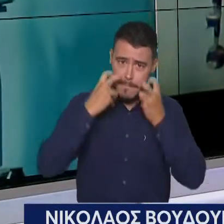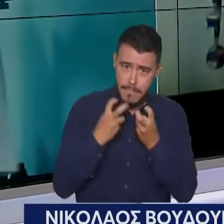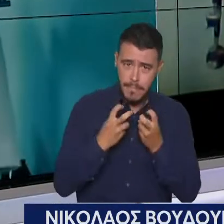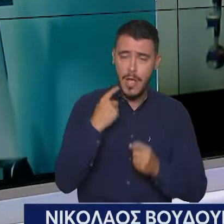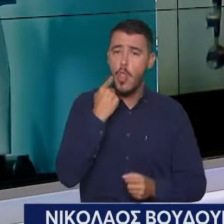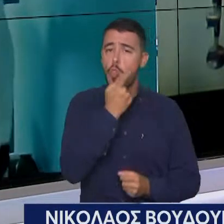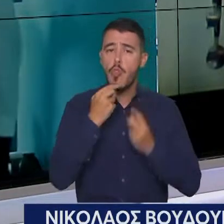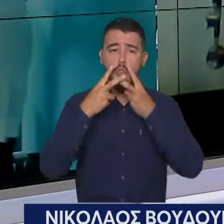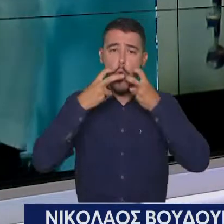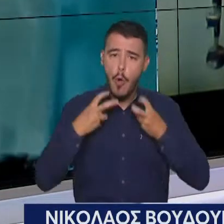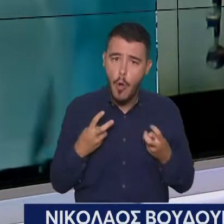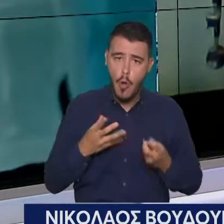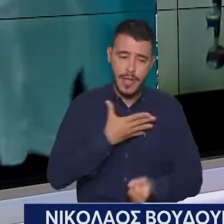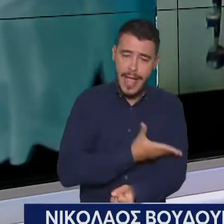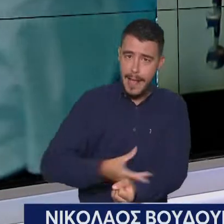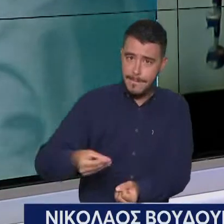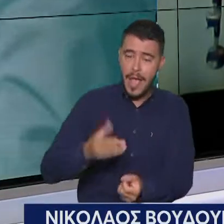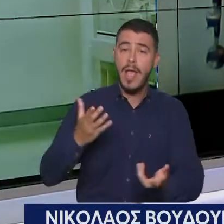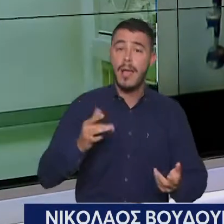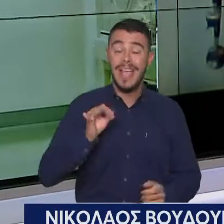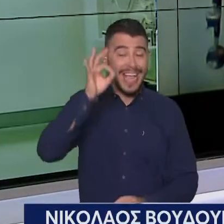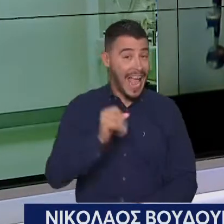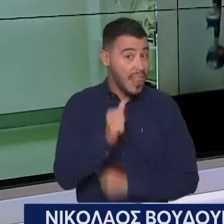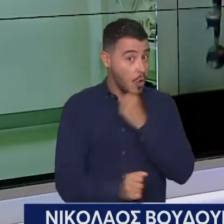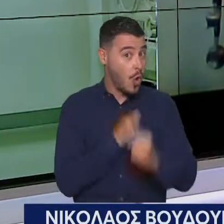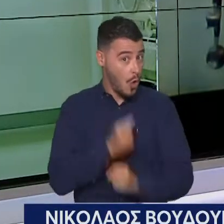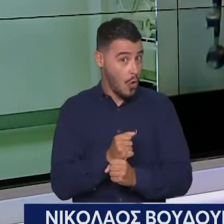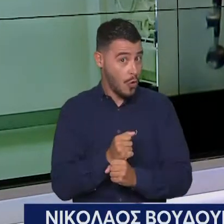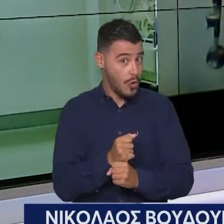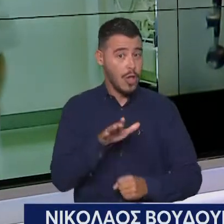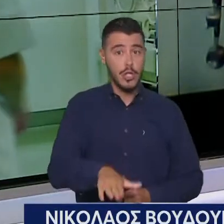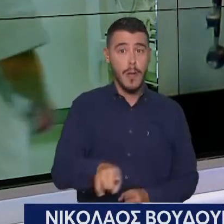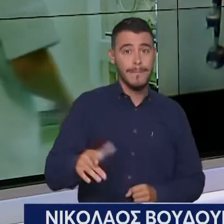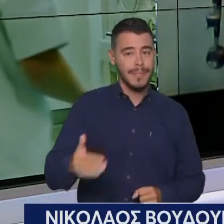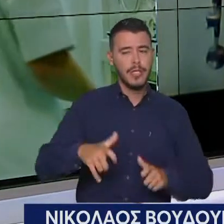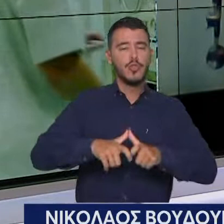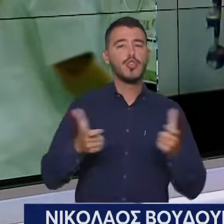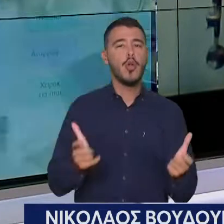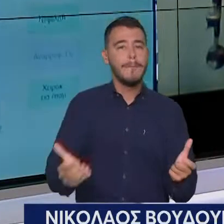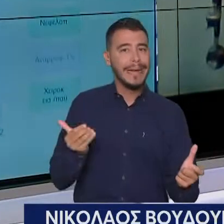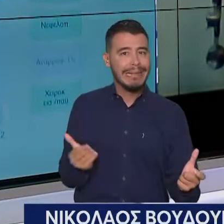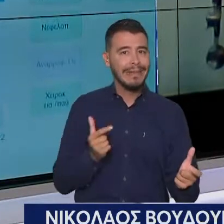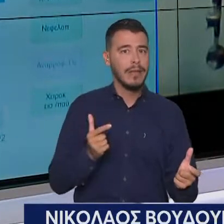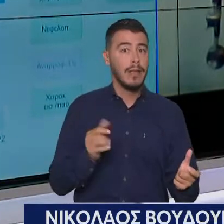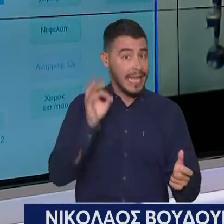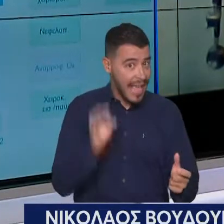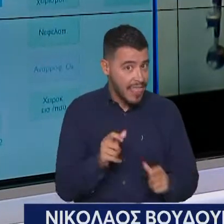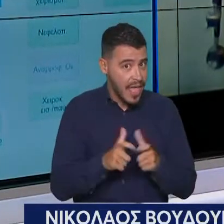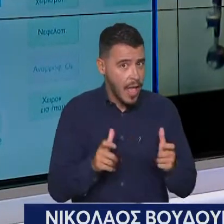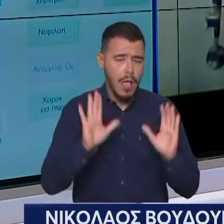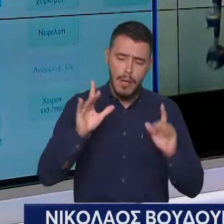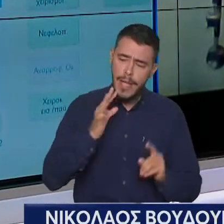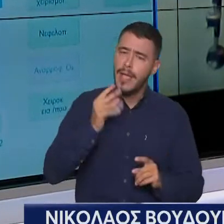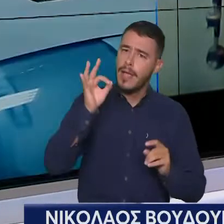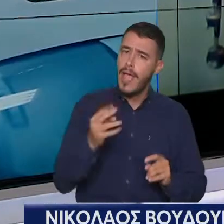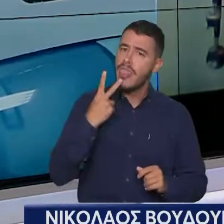αυτές απαραίτητες είναι. Περνεί να το κάνει κάθε χρόνο το παιδί που πάει σχολείο? Κάθε δύο χρόνια. Κάθε δύο χρόνια.